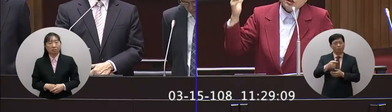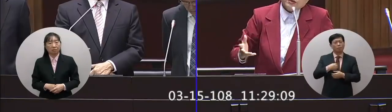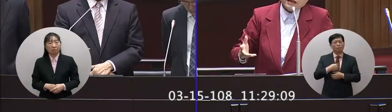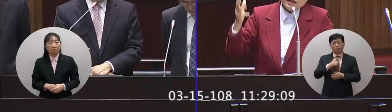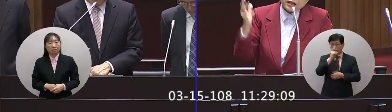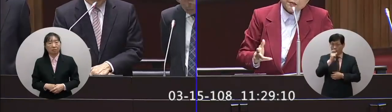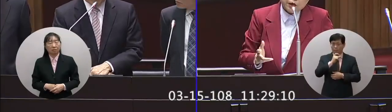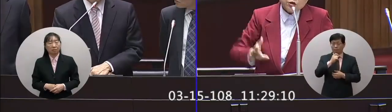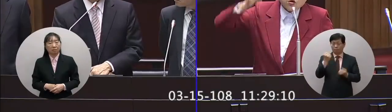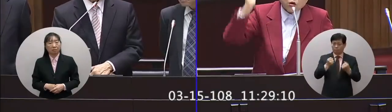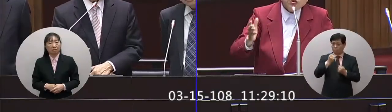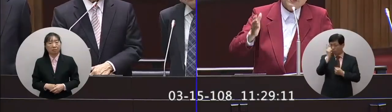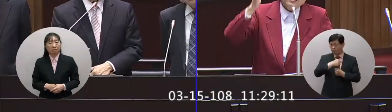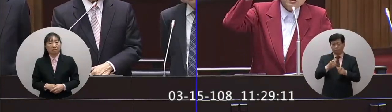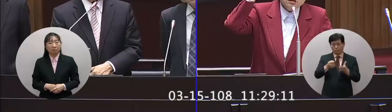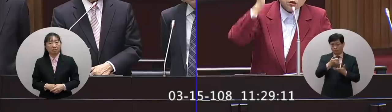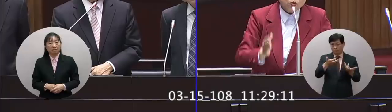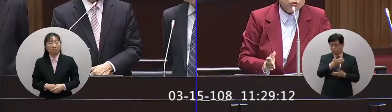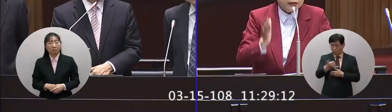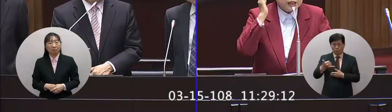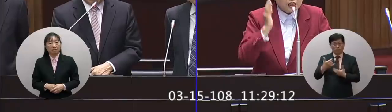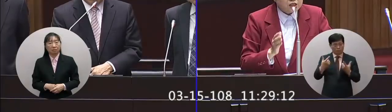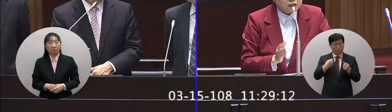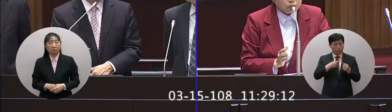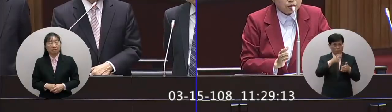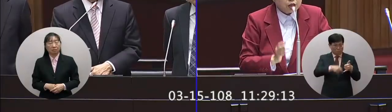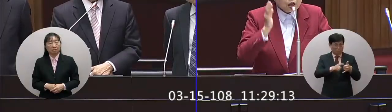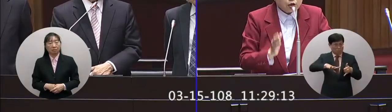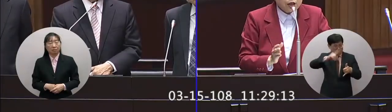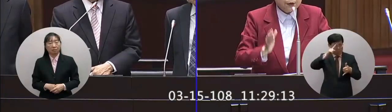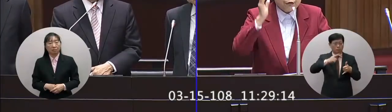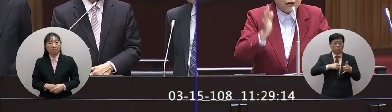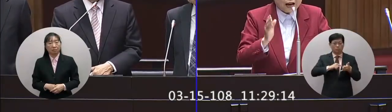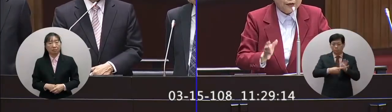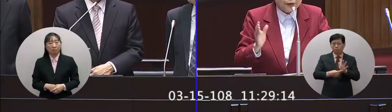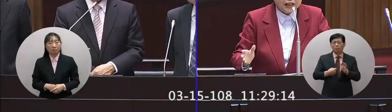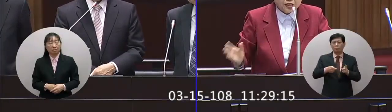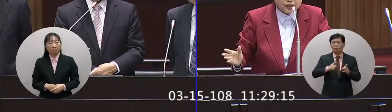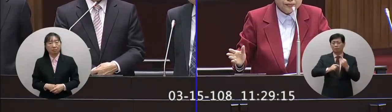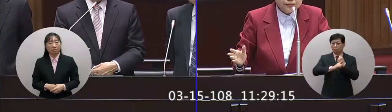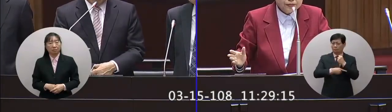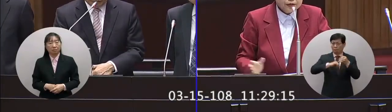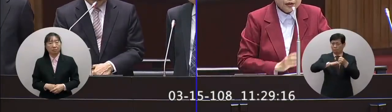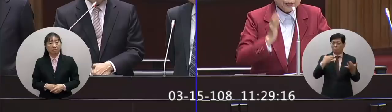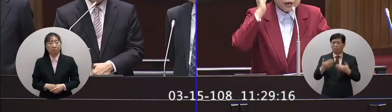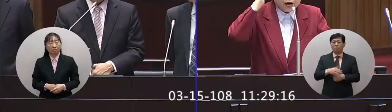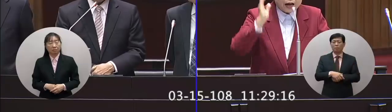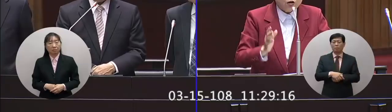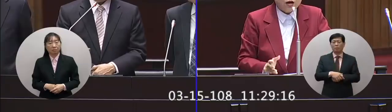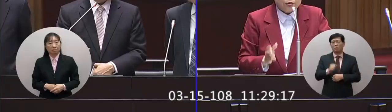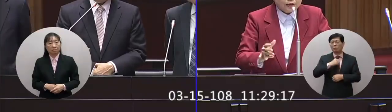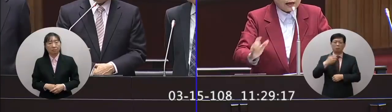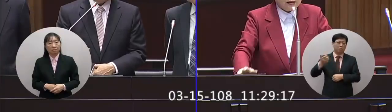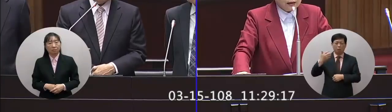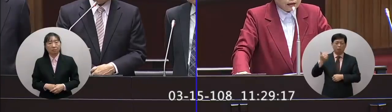喝酒不開車開車不喝酒公務人員從公務人員以身做起所以你必須法律定制不能